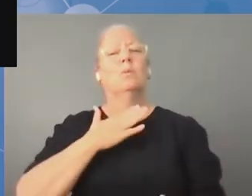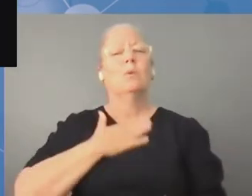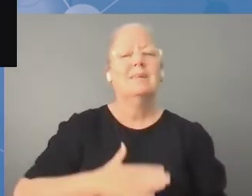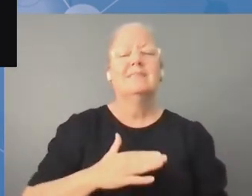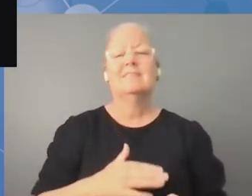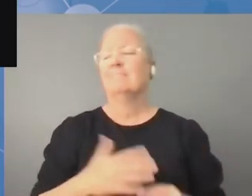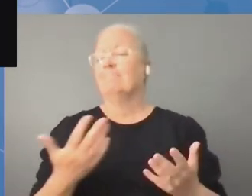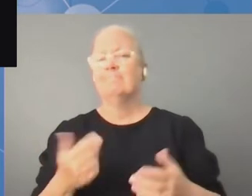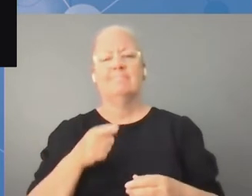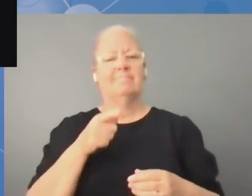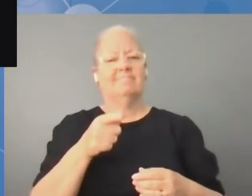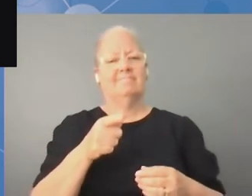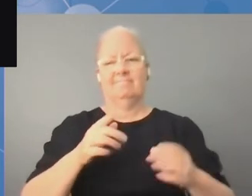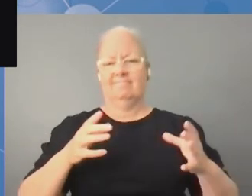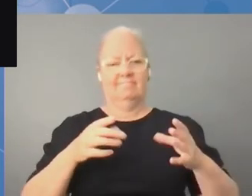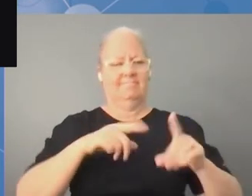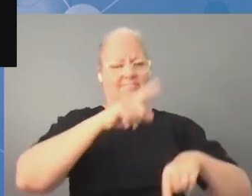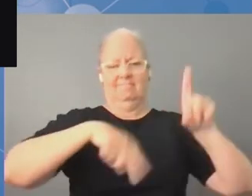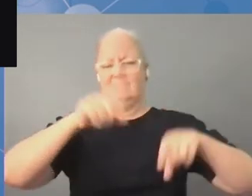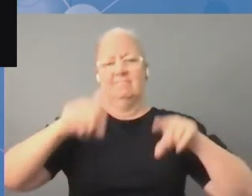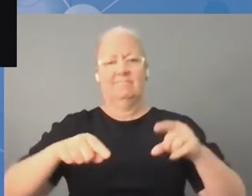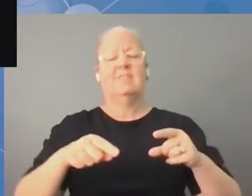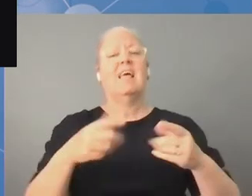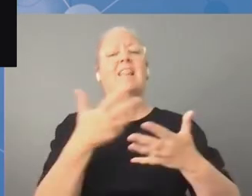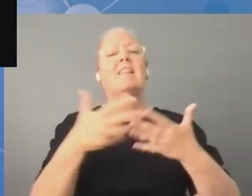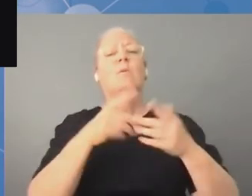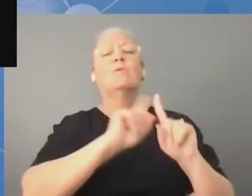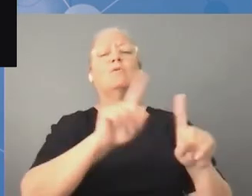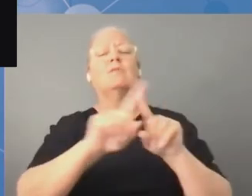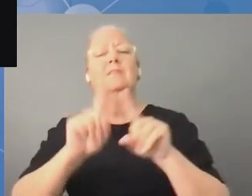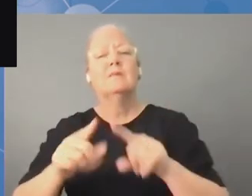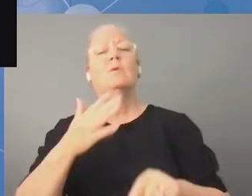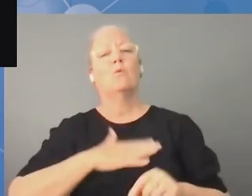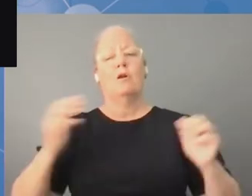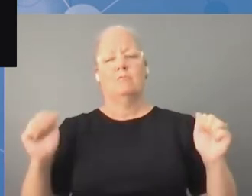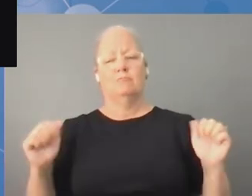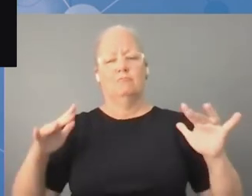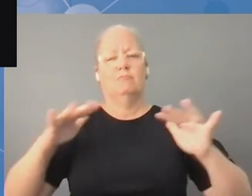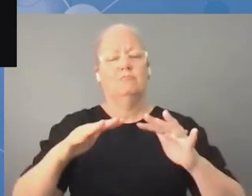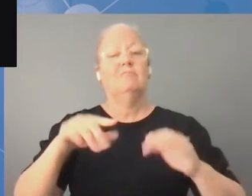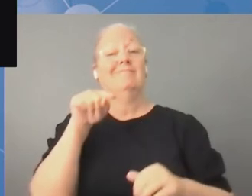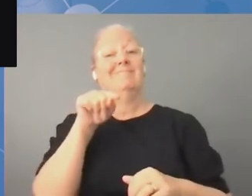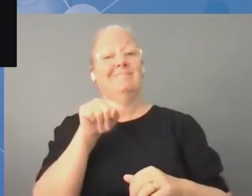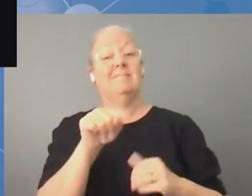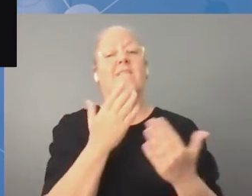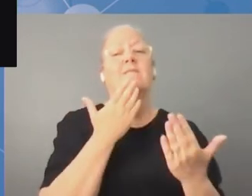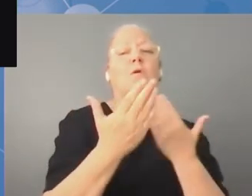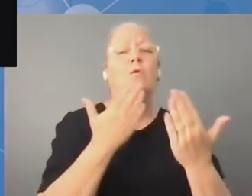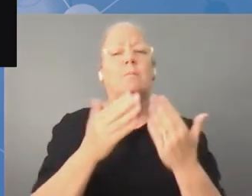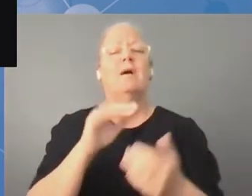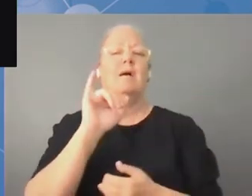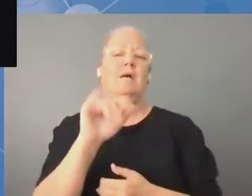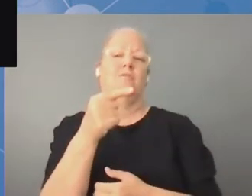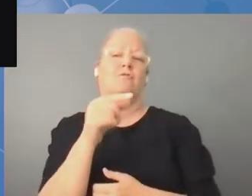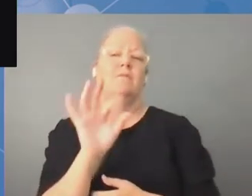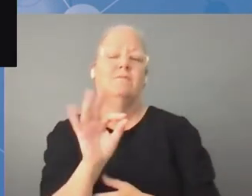internetowych międzynarodowych i narodowym, mieliśmy wypowiedzi po hiszpańsku, po arabsku, po angielsku, po